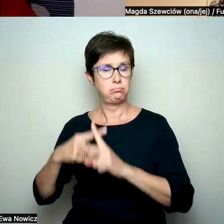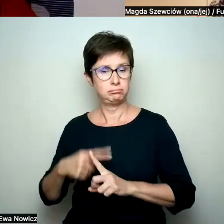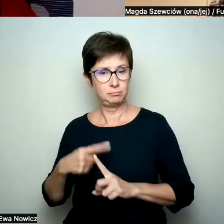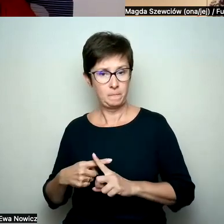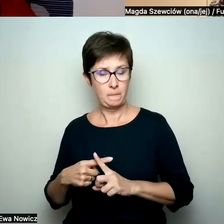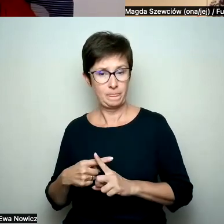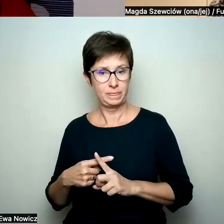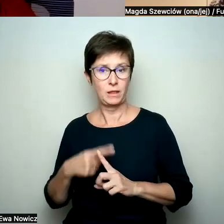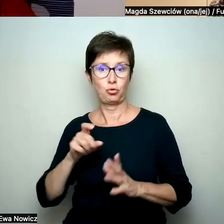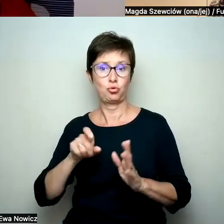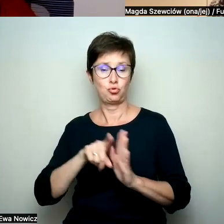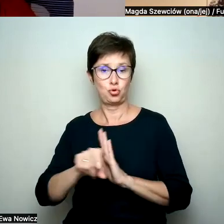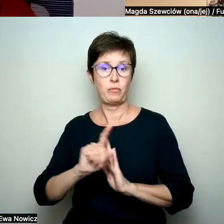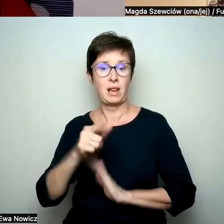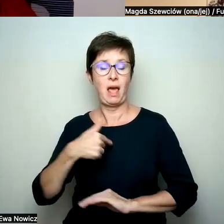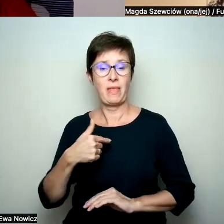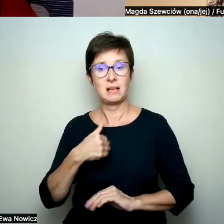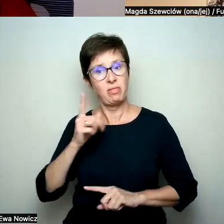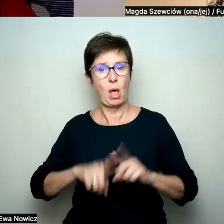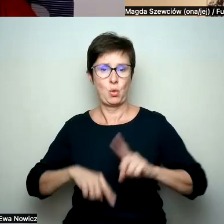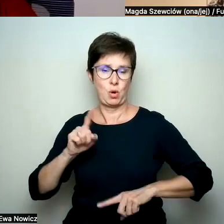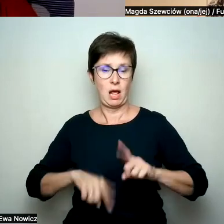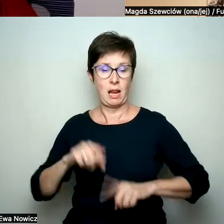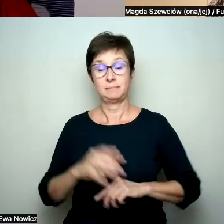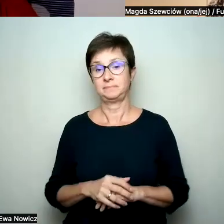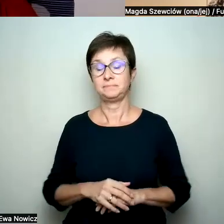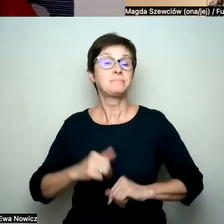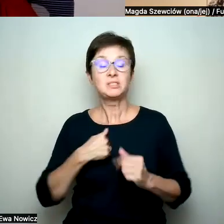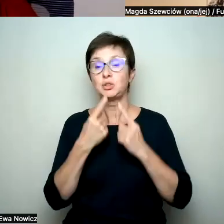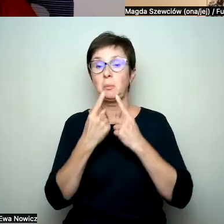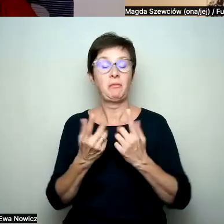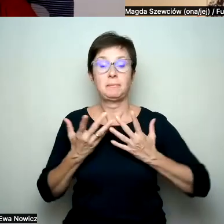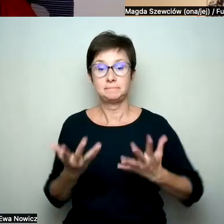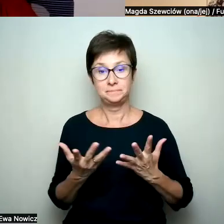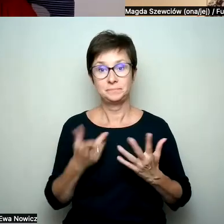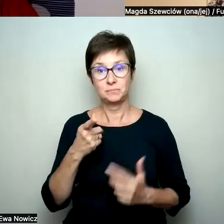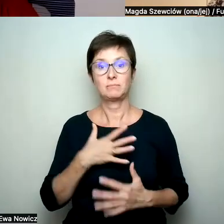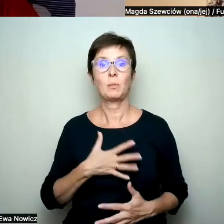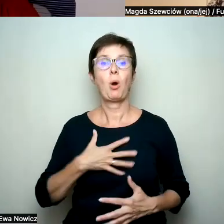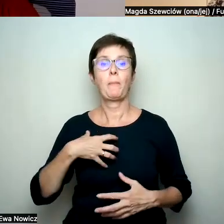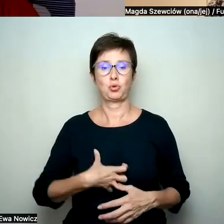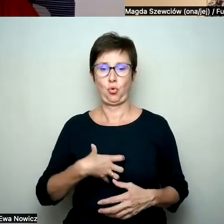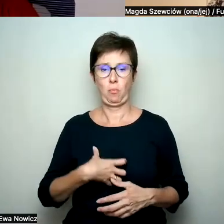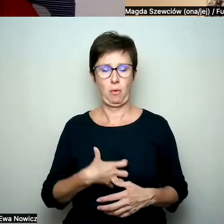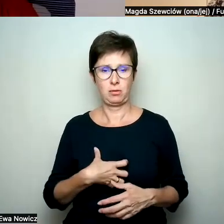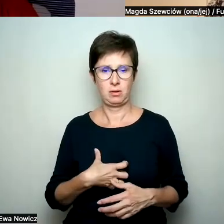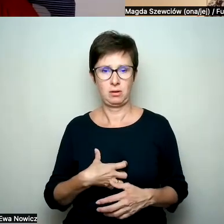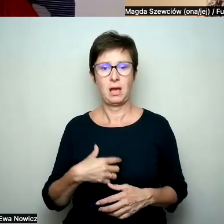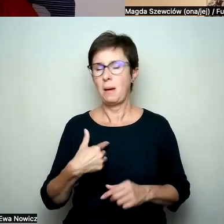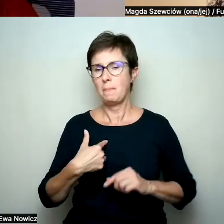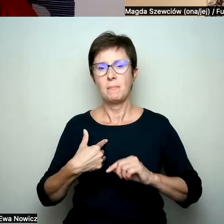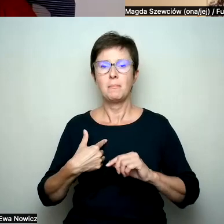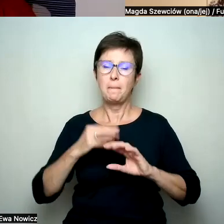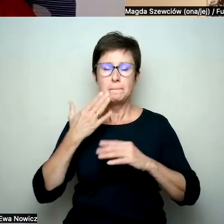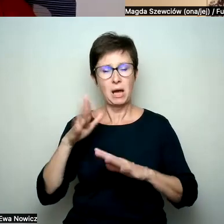są dla nas w jakiś sposób naturalne. Ja powiem tak, jeśli chodzi o poczucie humoru mnie, ono w ogóle pomaga bardzo w